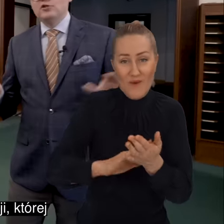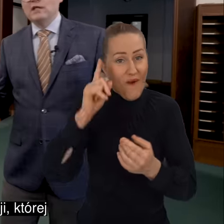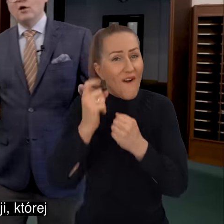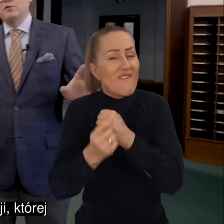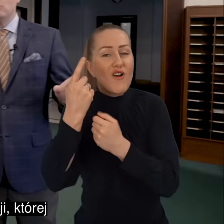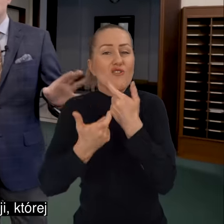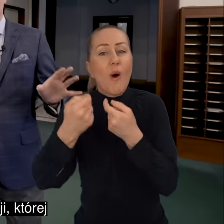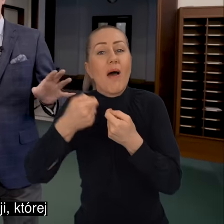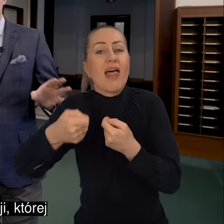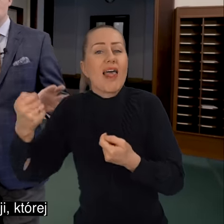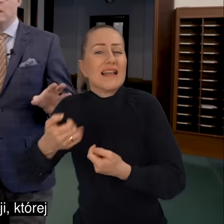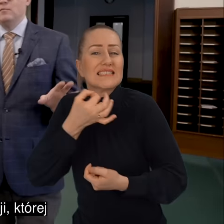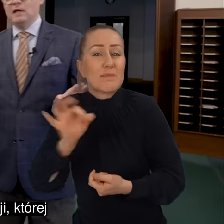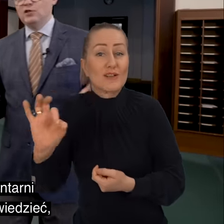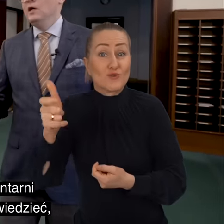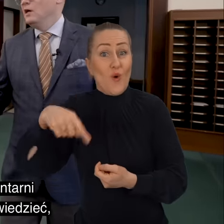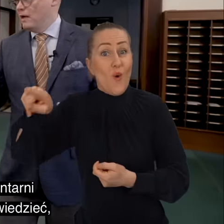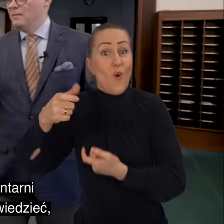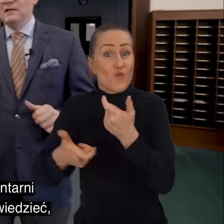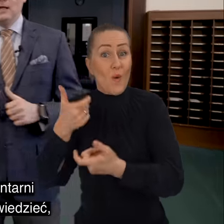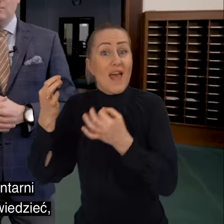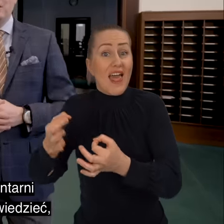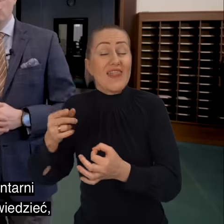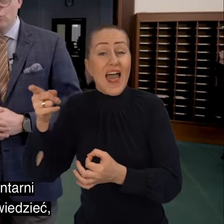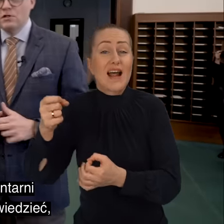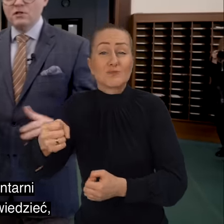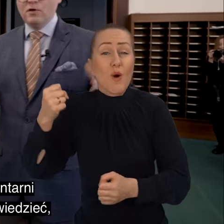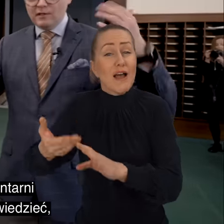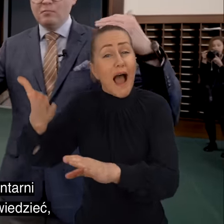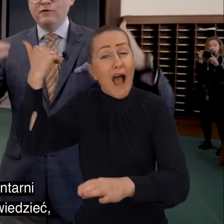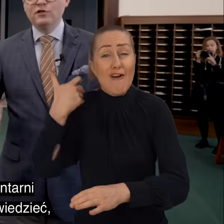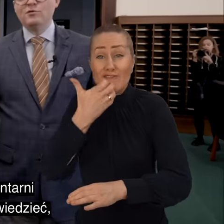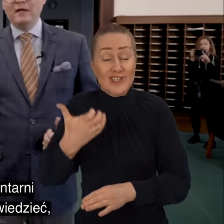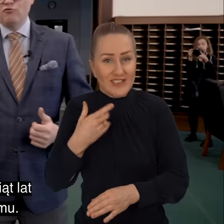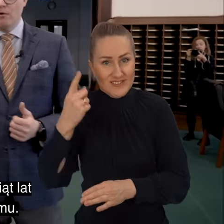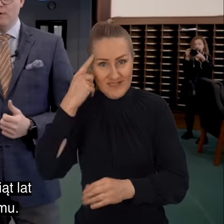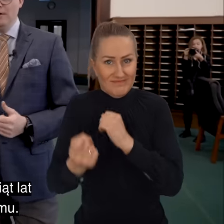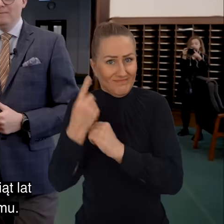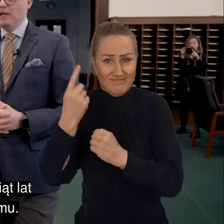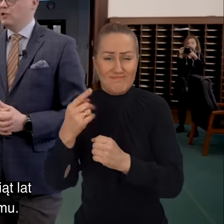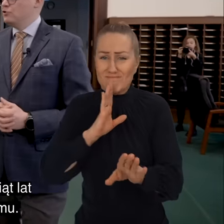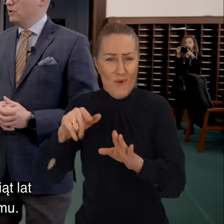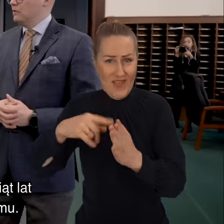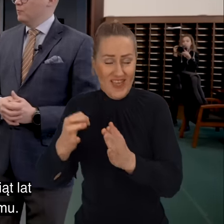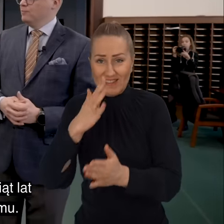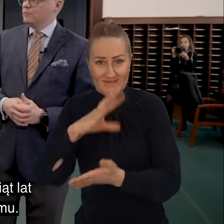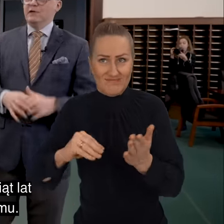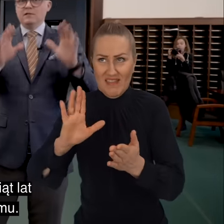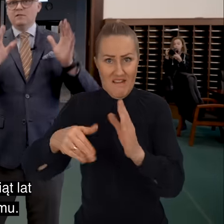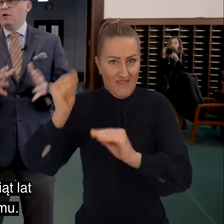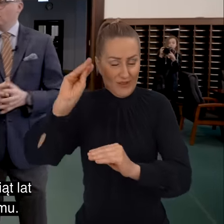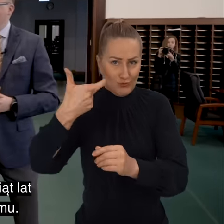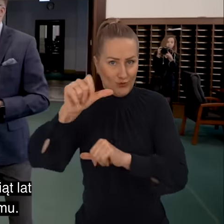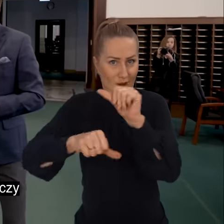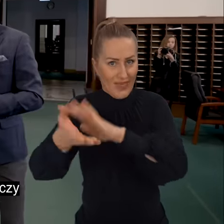wymyślono żadnej obstrukcji, której nie stosowaliby nasi parlamentarni praszczurzy, jeżeli mogę tak powiedzieć, czy praszczurowie kilkadziesiąt lat temu, czy